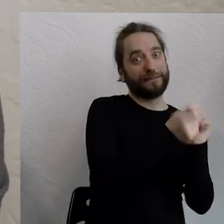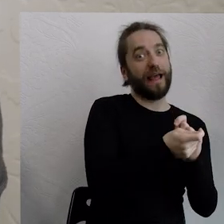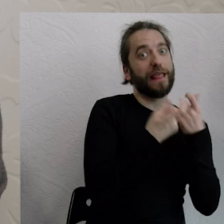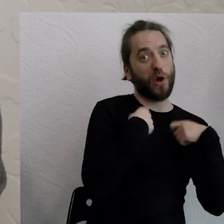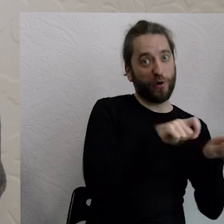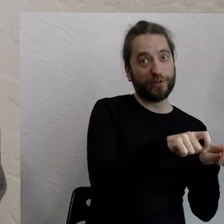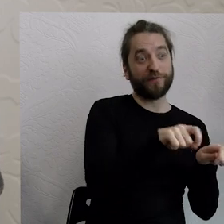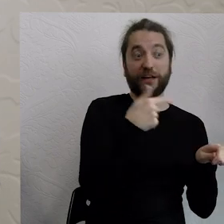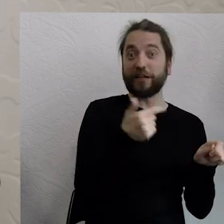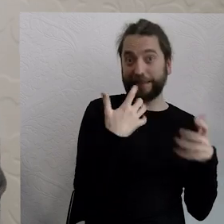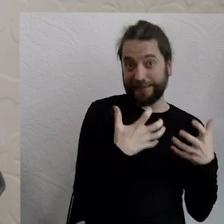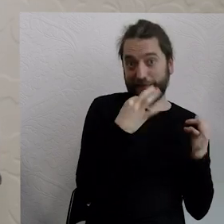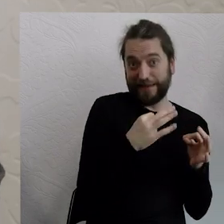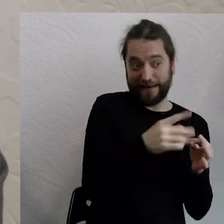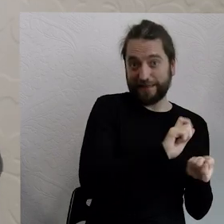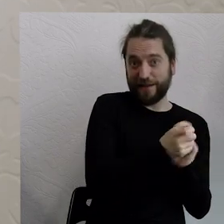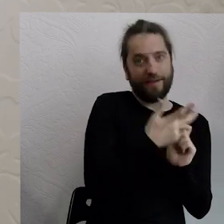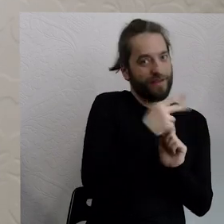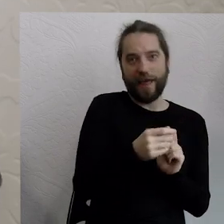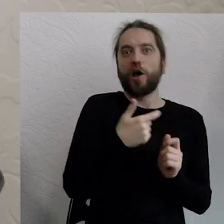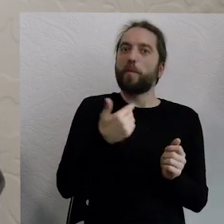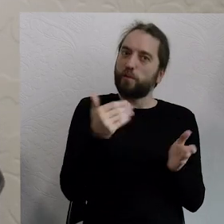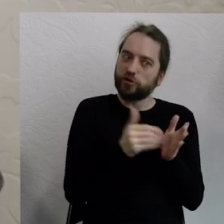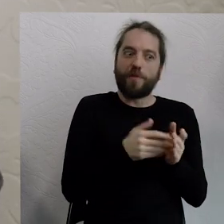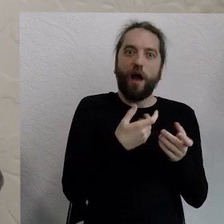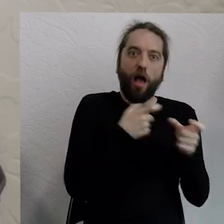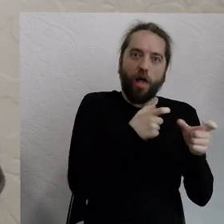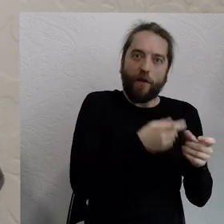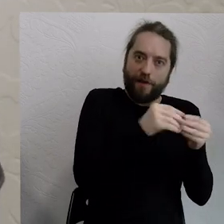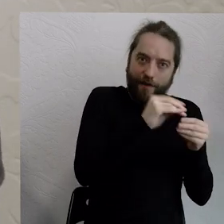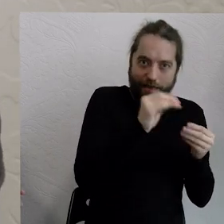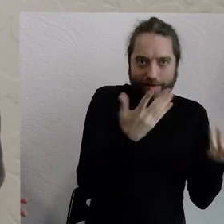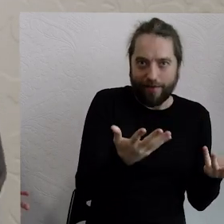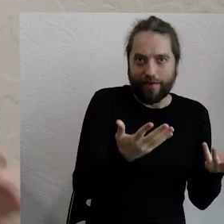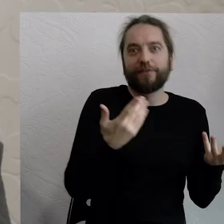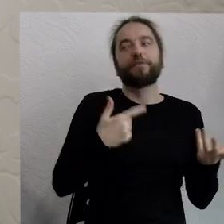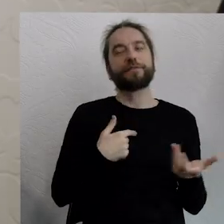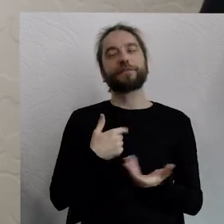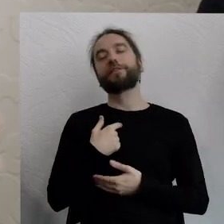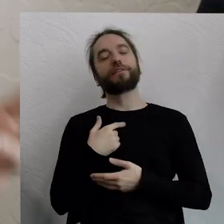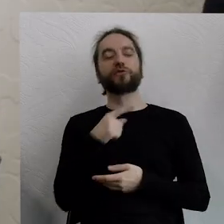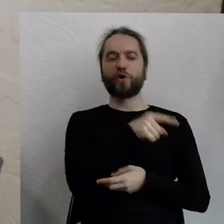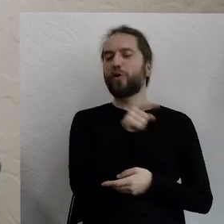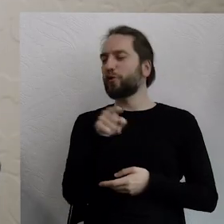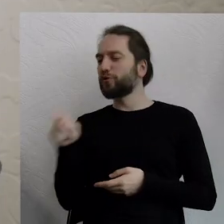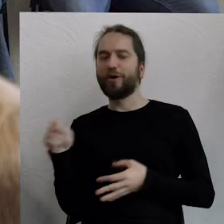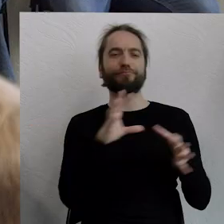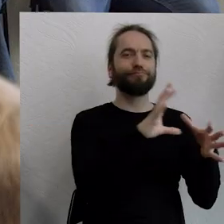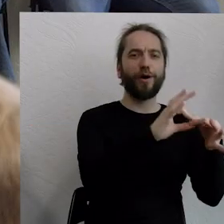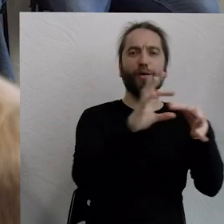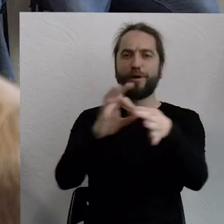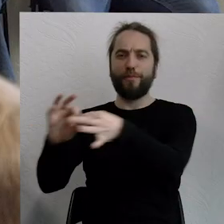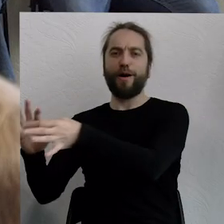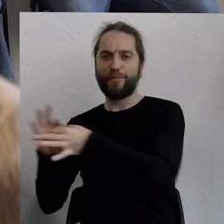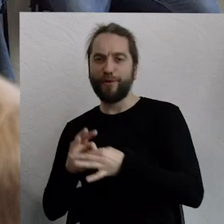potrzebujemy? Absolutnie nie. Nie potrzebujemy więcej hodowli. To o czym Wam pisałem. Ja uważam, że wszystko jest ze sobą bardzo mocno połączone.